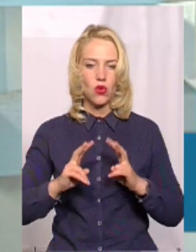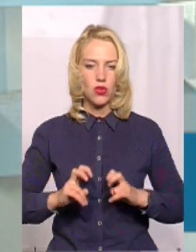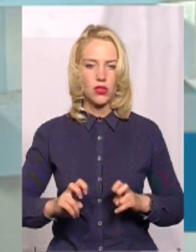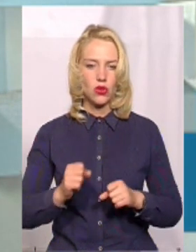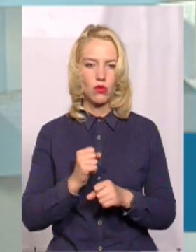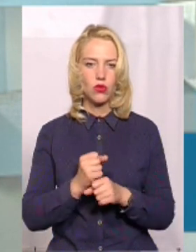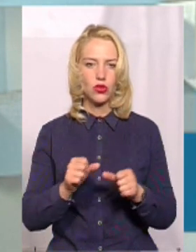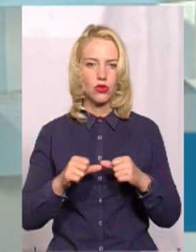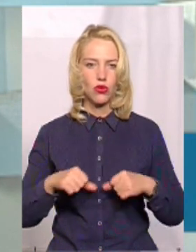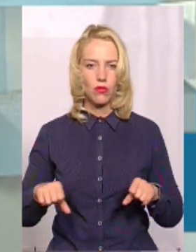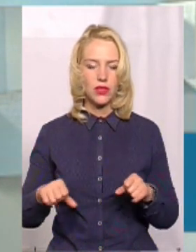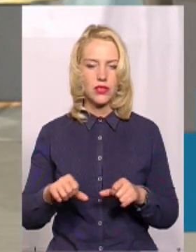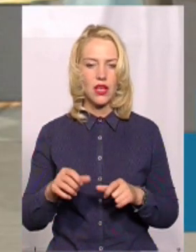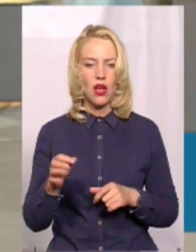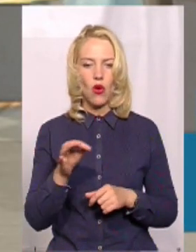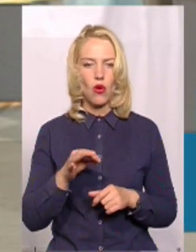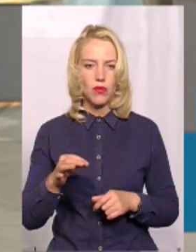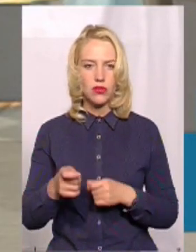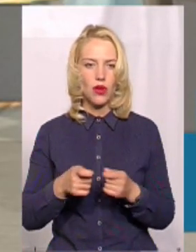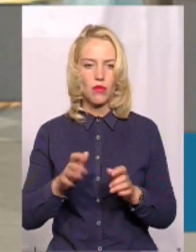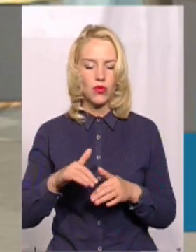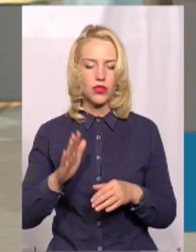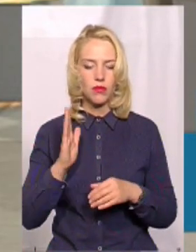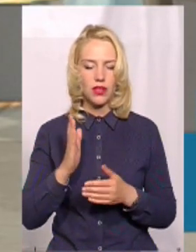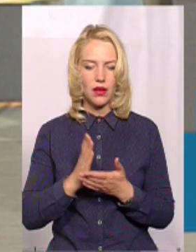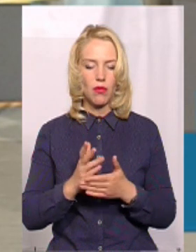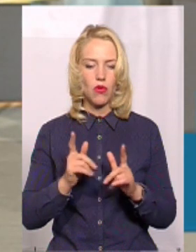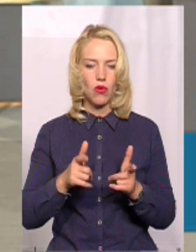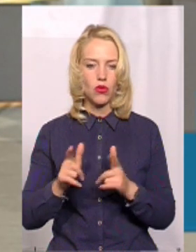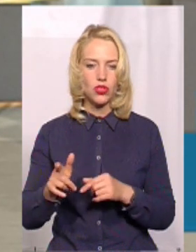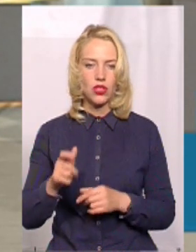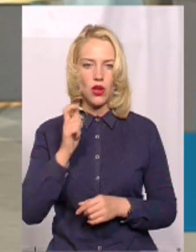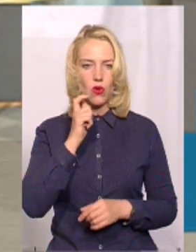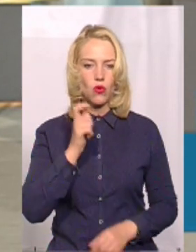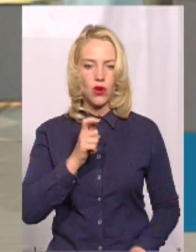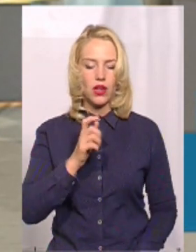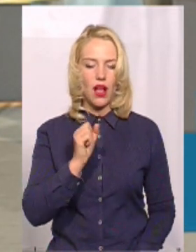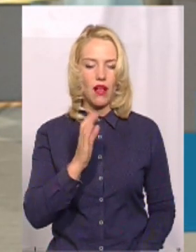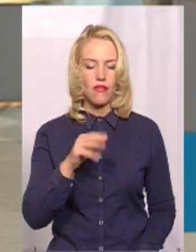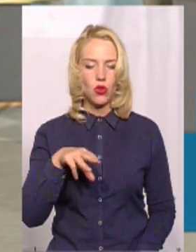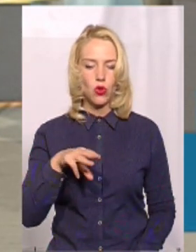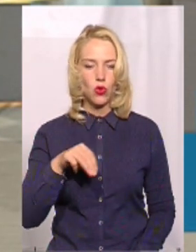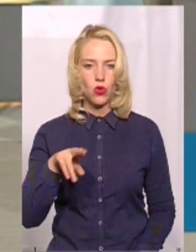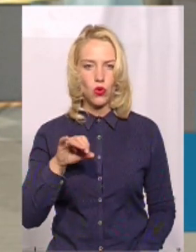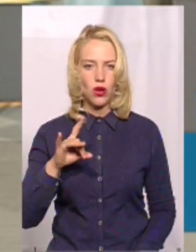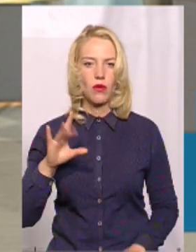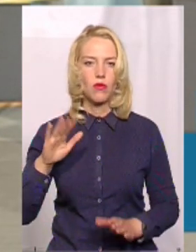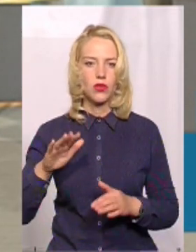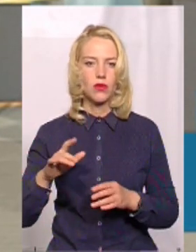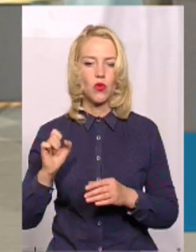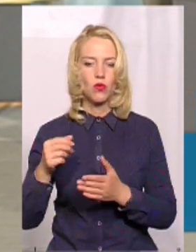обласної адміністрації. Потім йде погодження в Укравтодорі і погодження в бюджетному комітеті Верховної Ради.